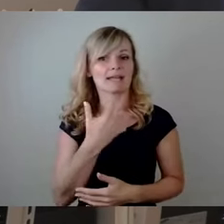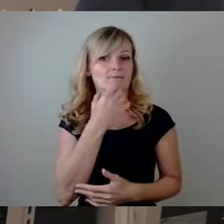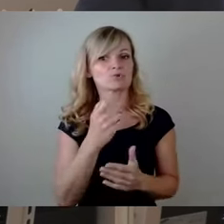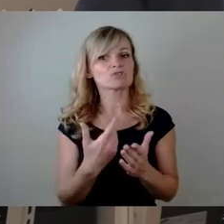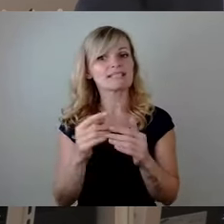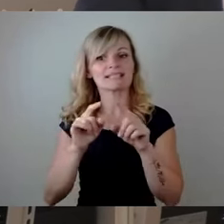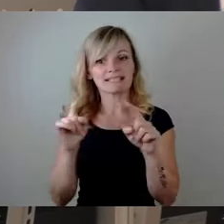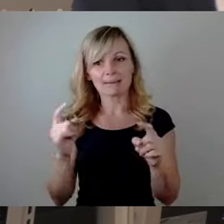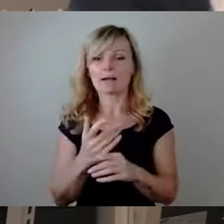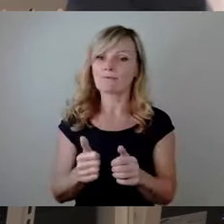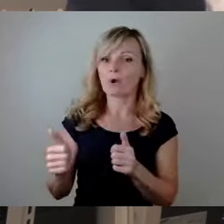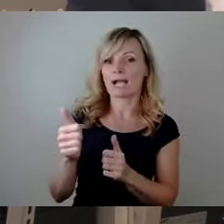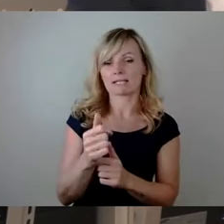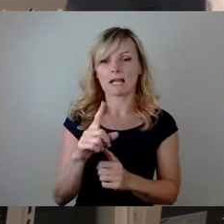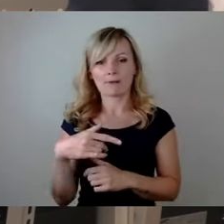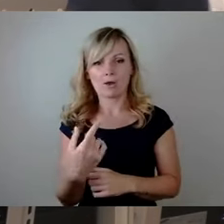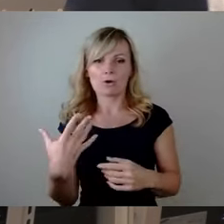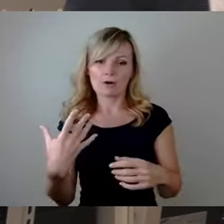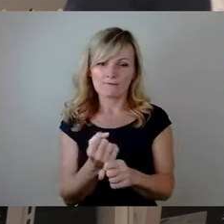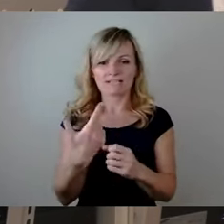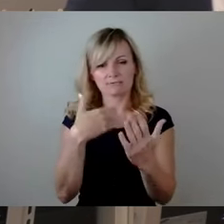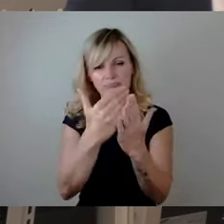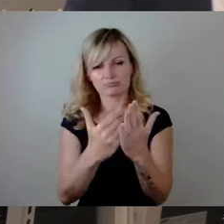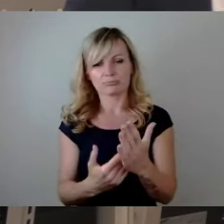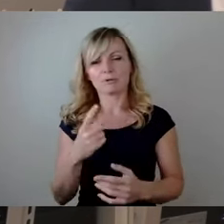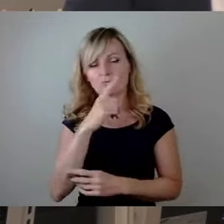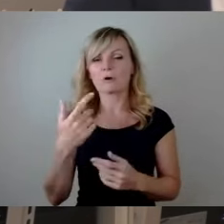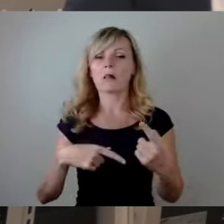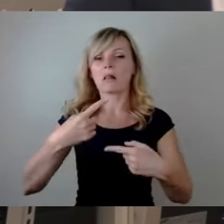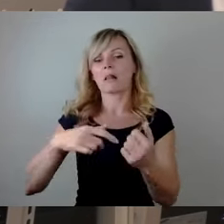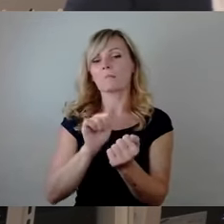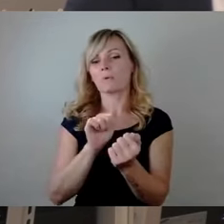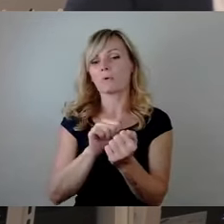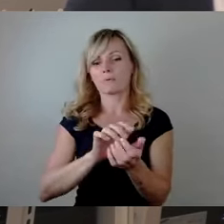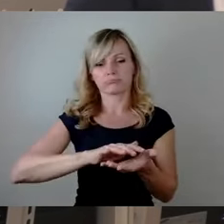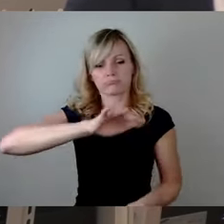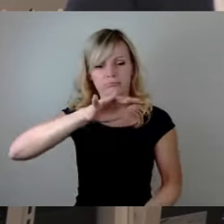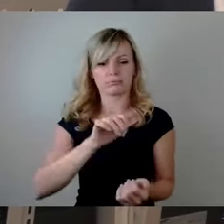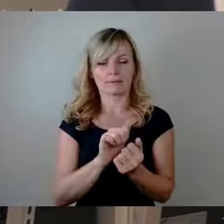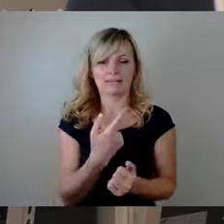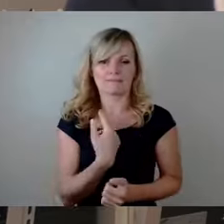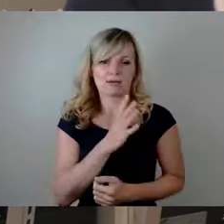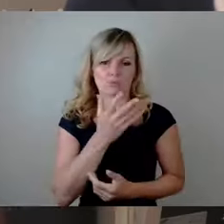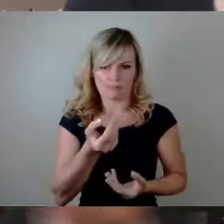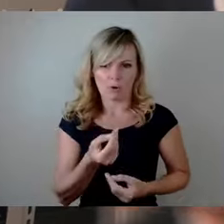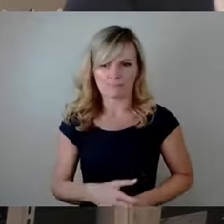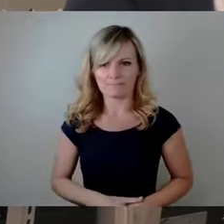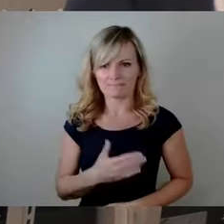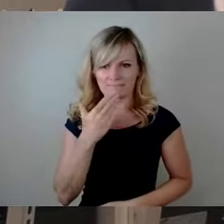vorankommen, aber vor allem fassbare Dinge bekommen und nicht nur bunt bedrucktes Papier, weil das bekommen wir als Stadträte und Stadträte genug. Danke.